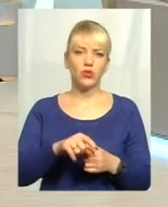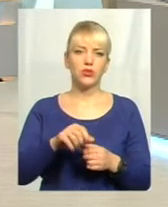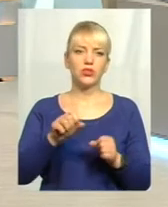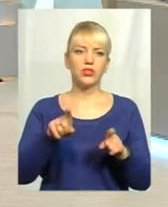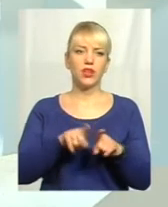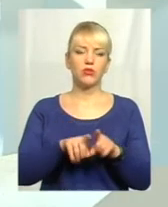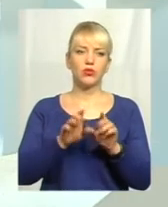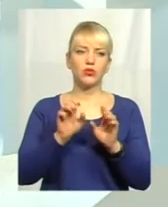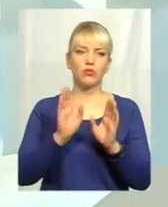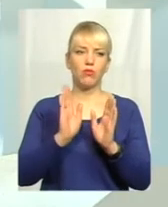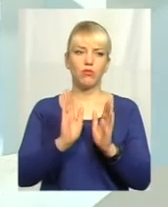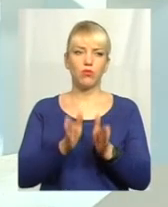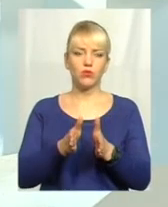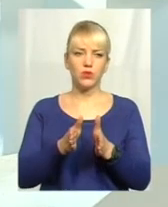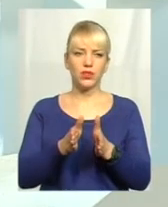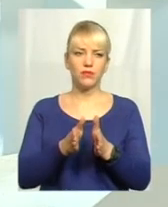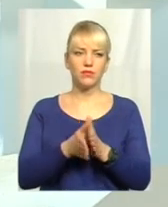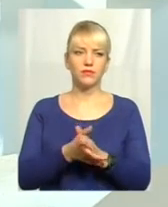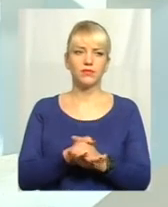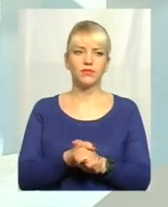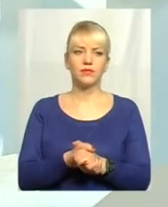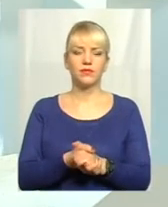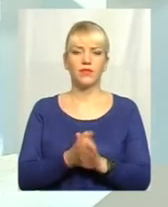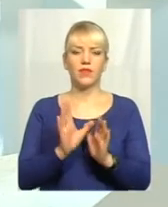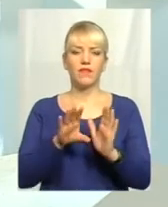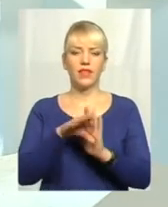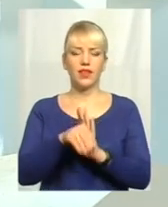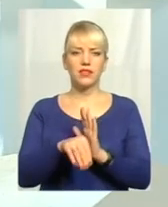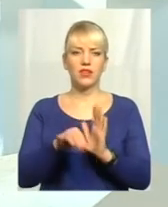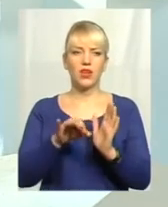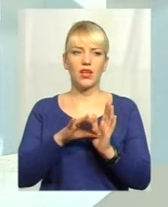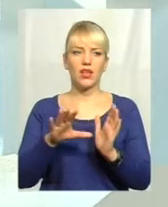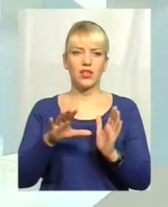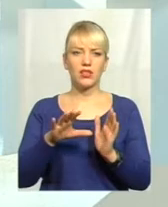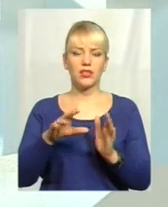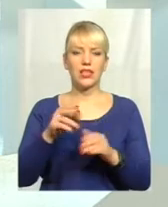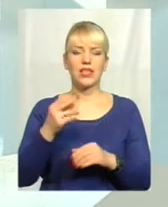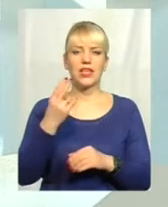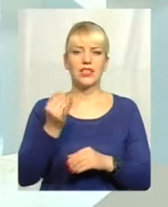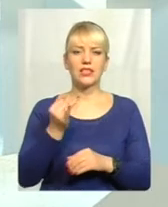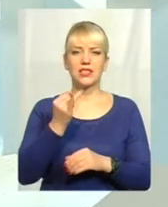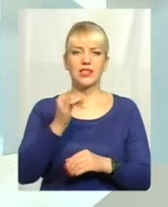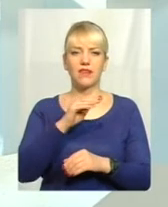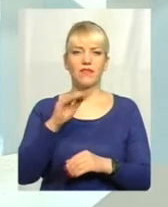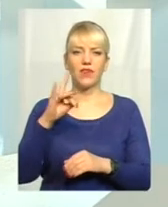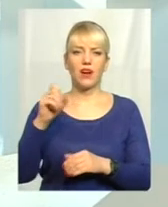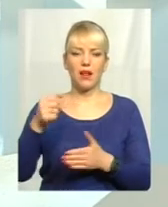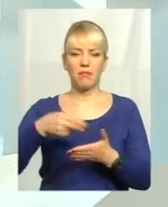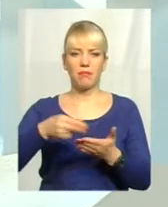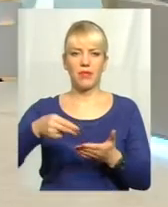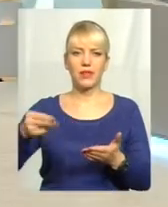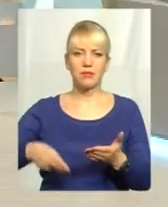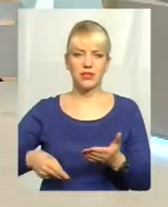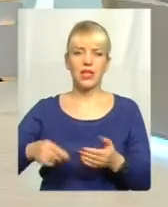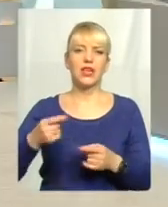буде також, окрім, ну, відповідно, вносена також і електронний цифровий підпос, тобто, туди вносена вся та інформація,